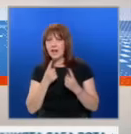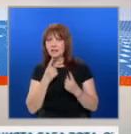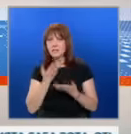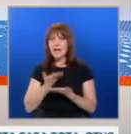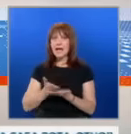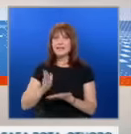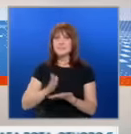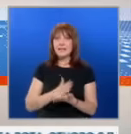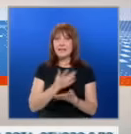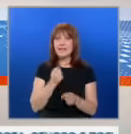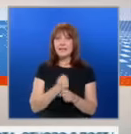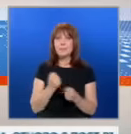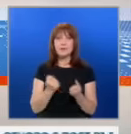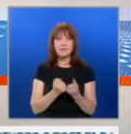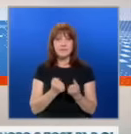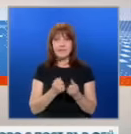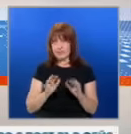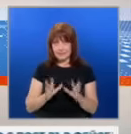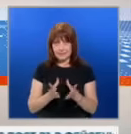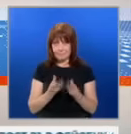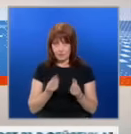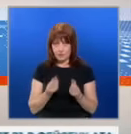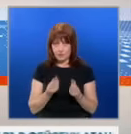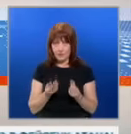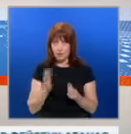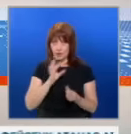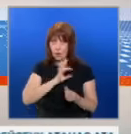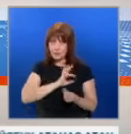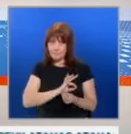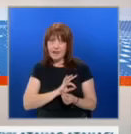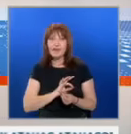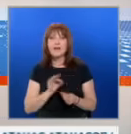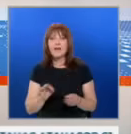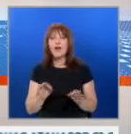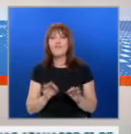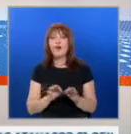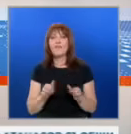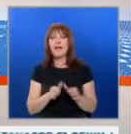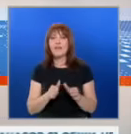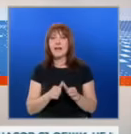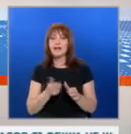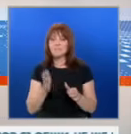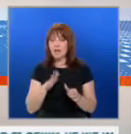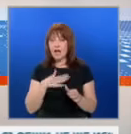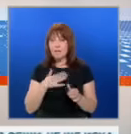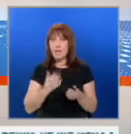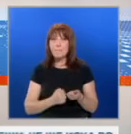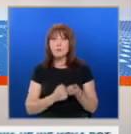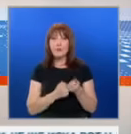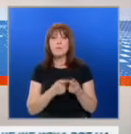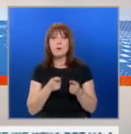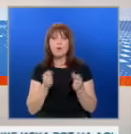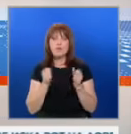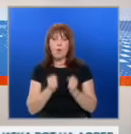разпределението на постовете реално са започнали веч. Ще успее ли фон дер Лайен да си осигури тази подкрепа, която тя толкова много